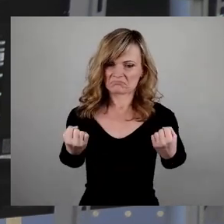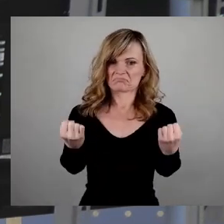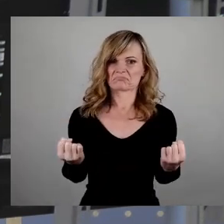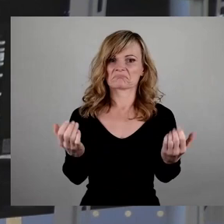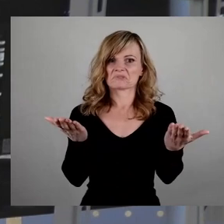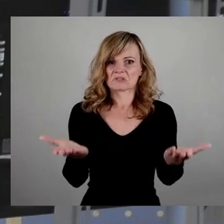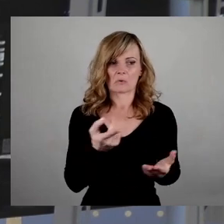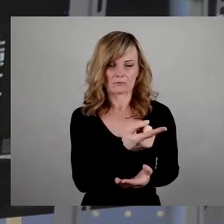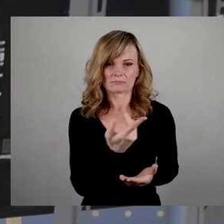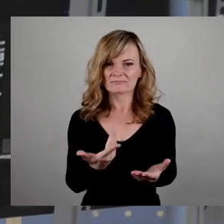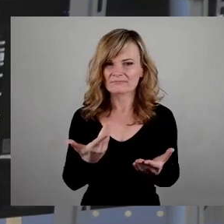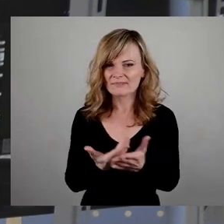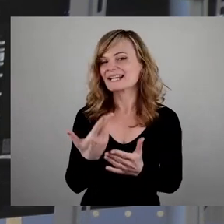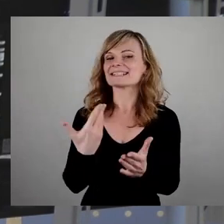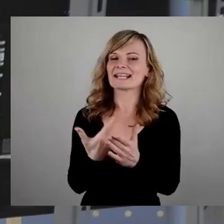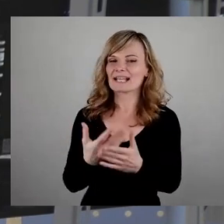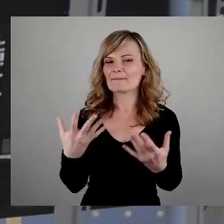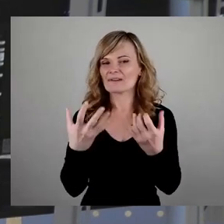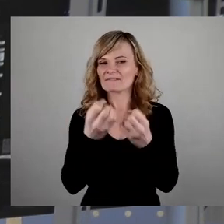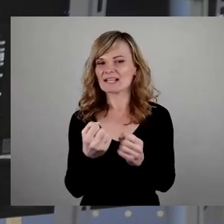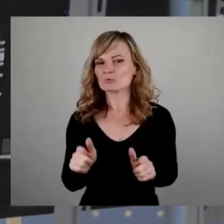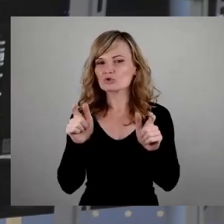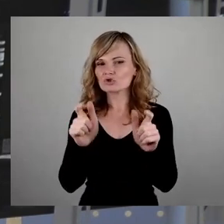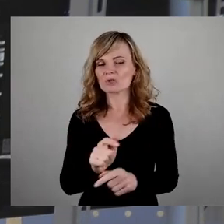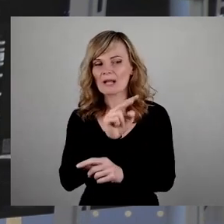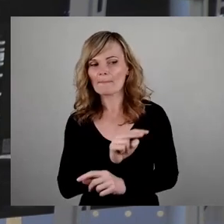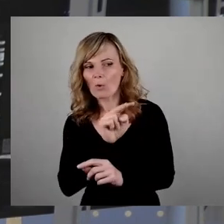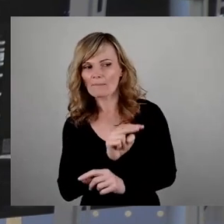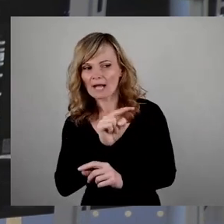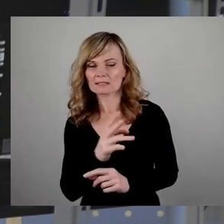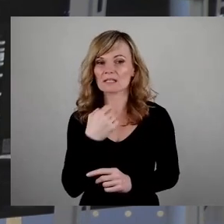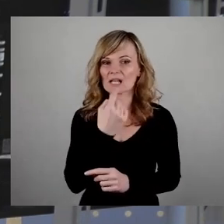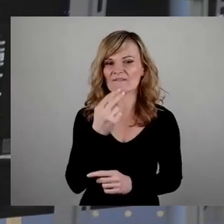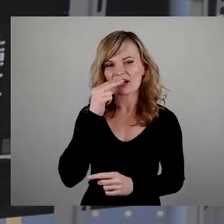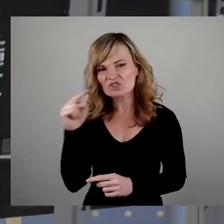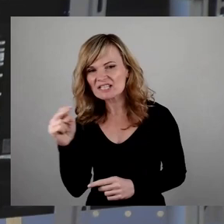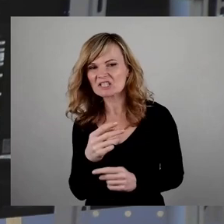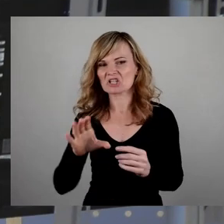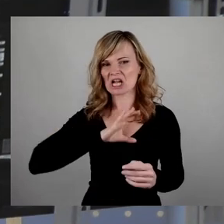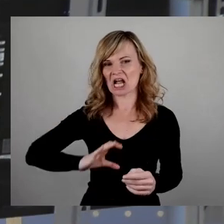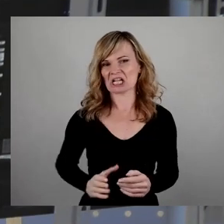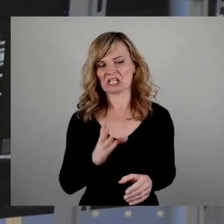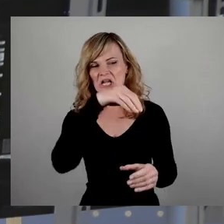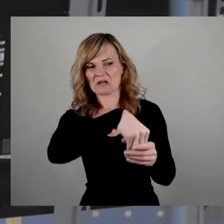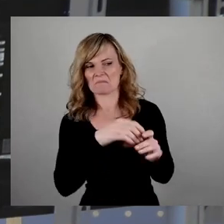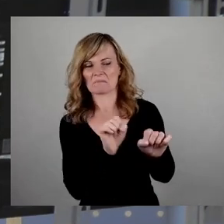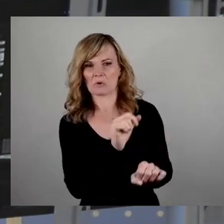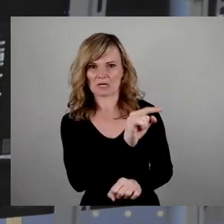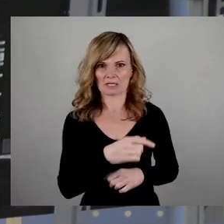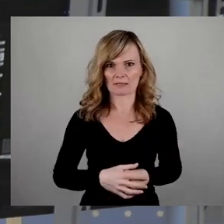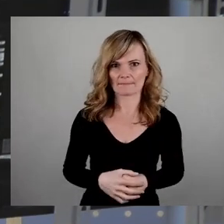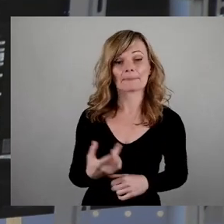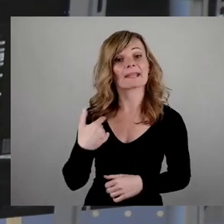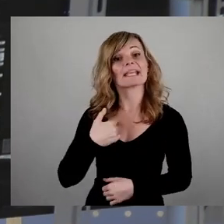vom Verfassungsschutz beobachtet und als faschistisch charakterisiert wird. Ich erinnere nur